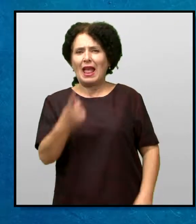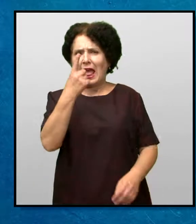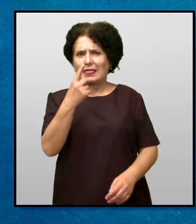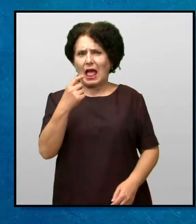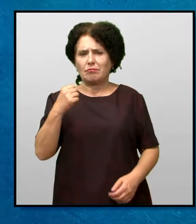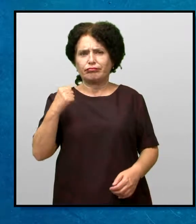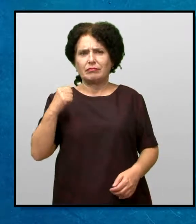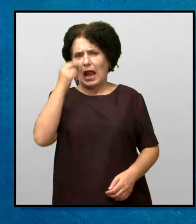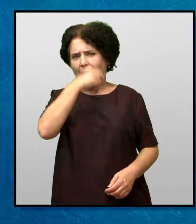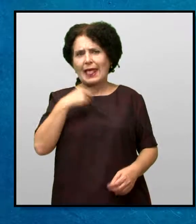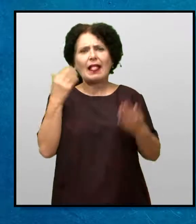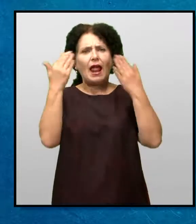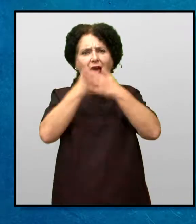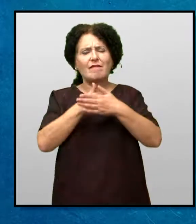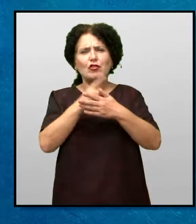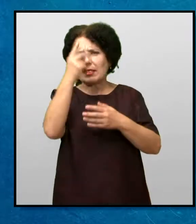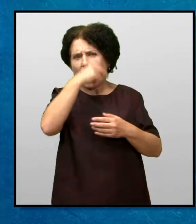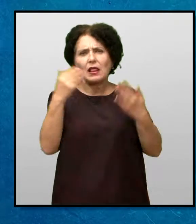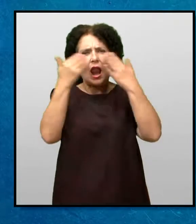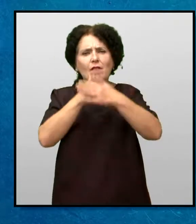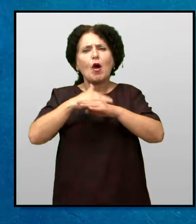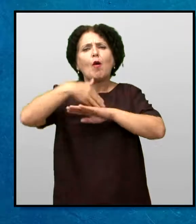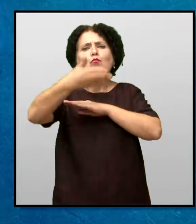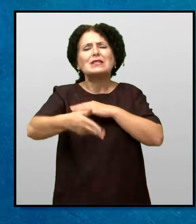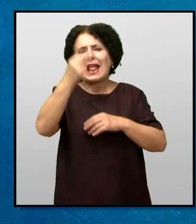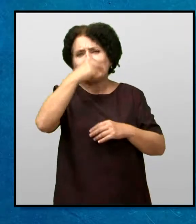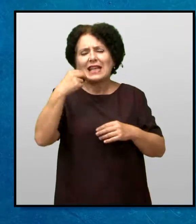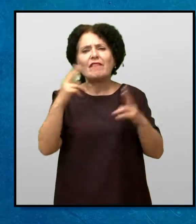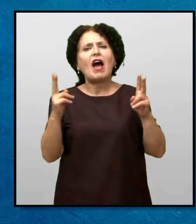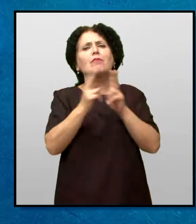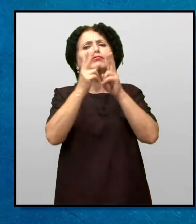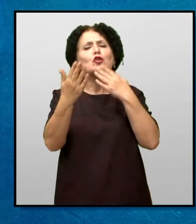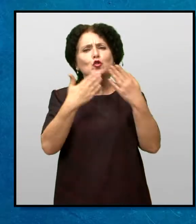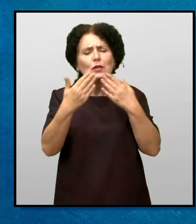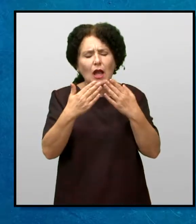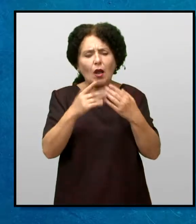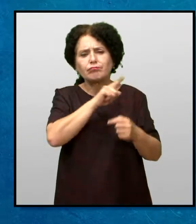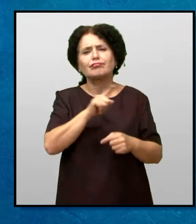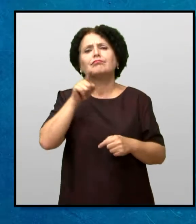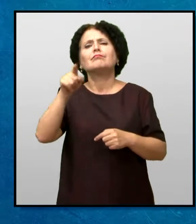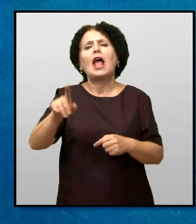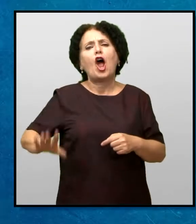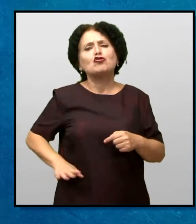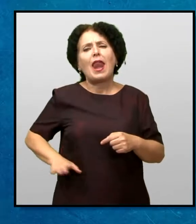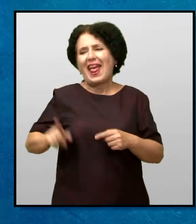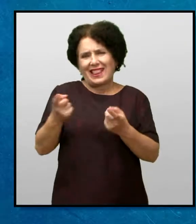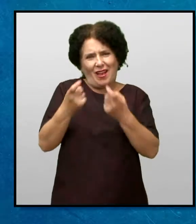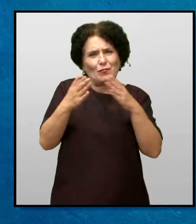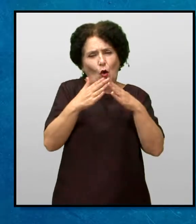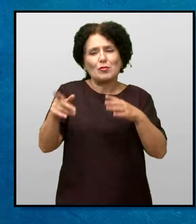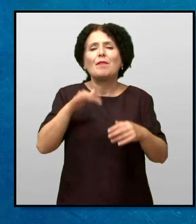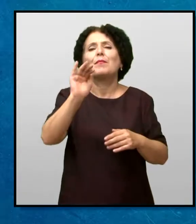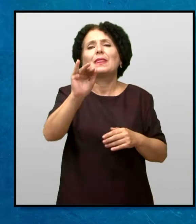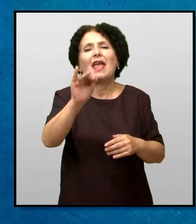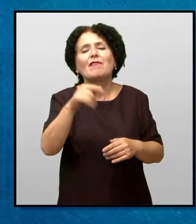Една недела на вечер По состанокот во црквата Таа и пристапи на госпогата Еванс Жената на фармерет